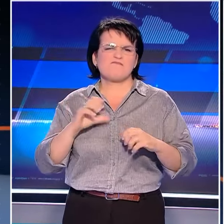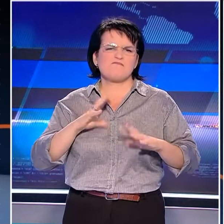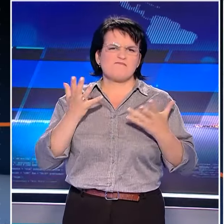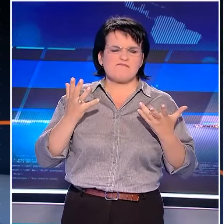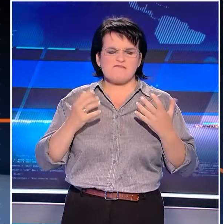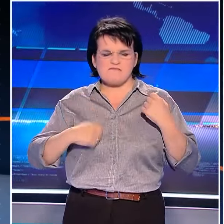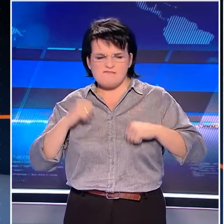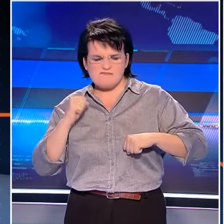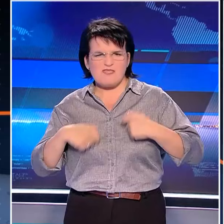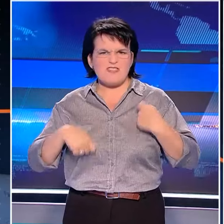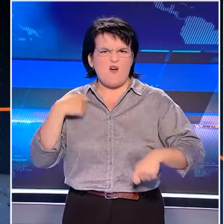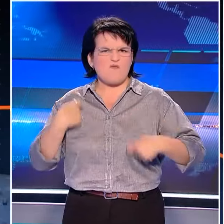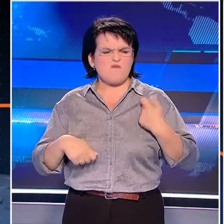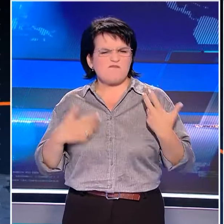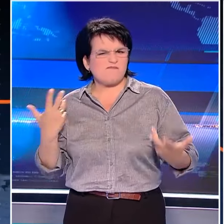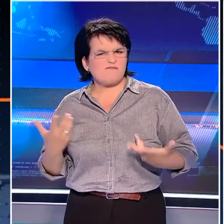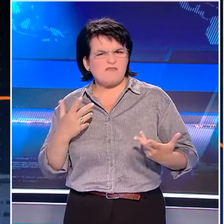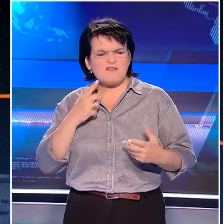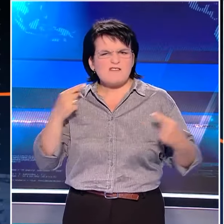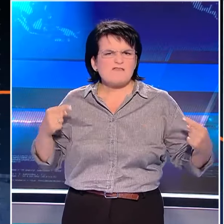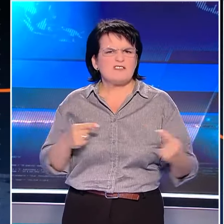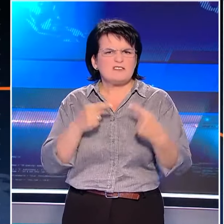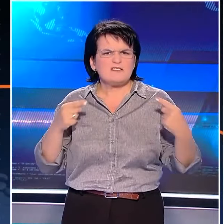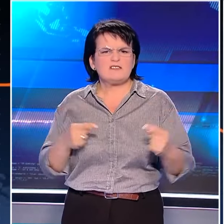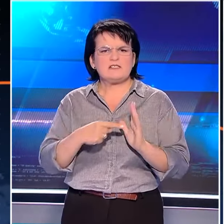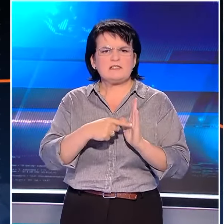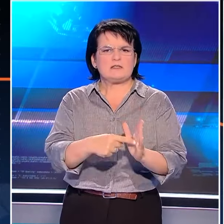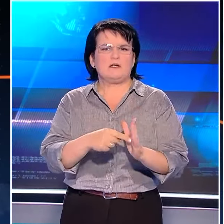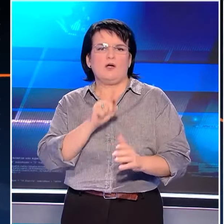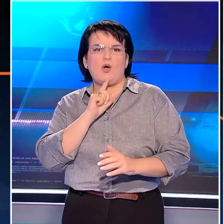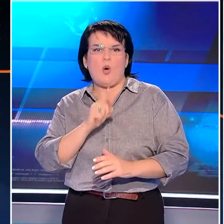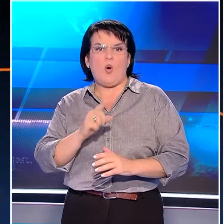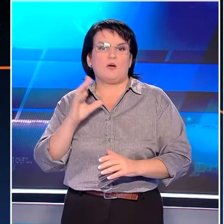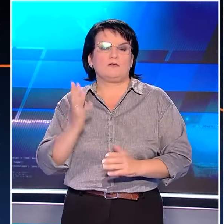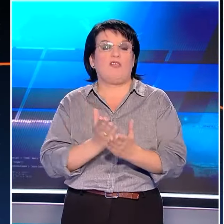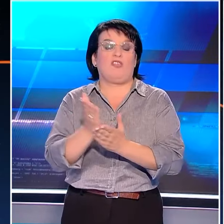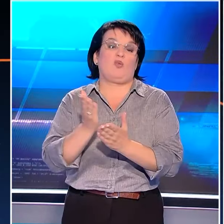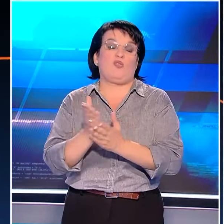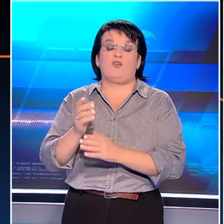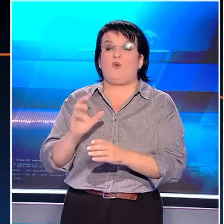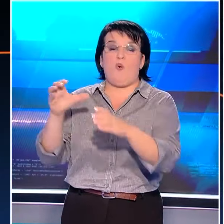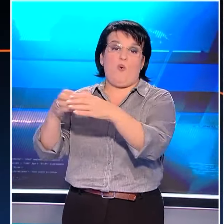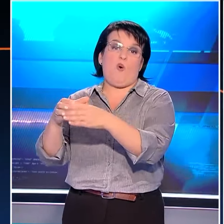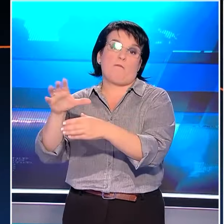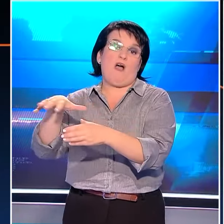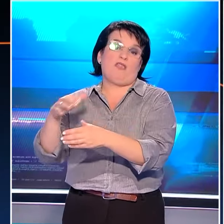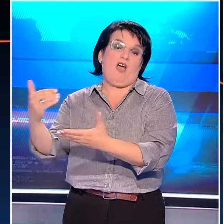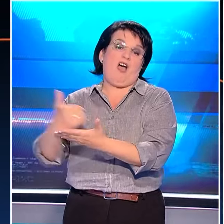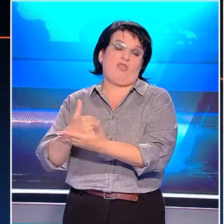πολλοί αν επιμένεις κόντρα σε όλες τις ενδείξεις ότι εσύ έχεις δίκιο και οι πολλοί άδικο